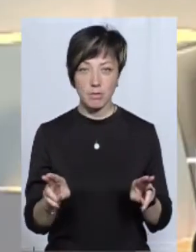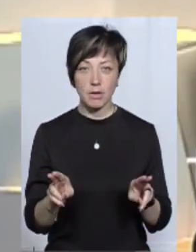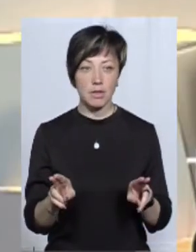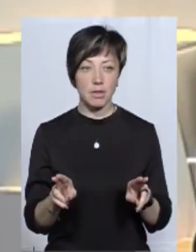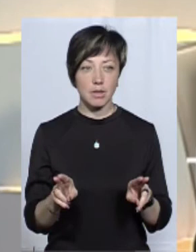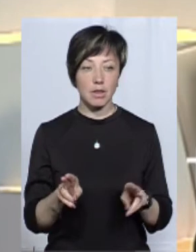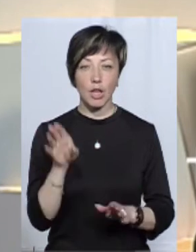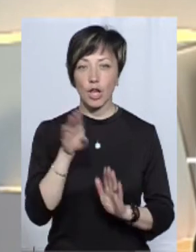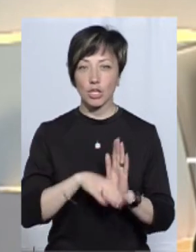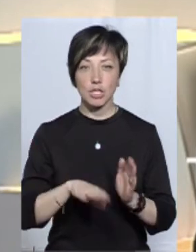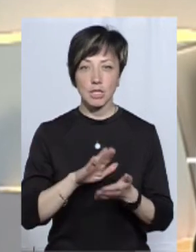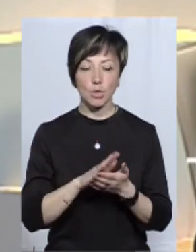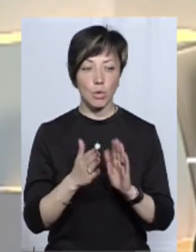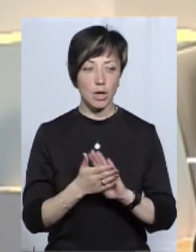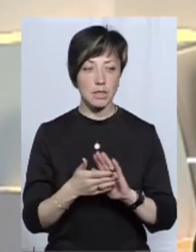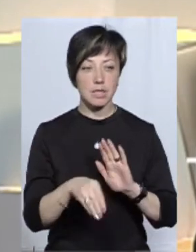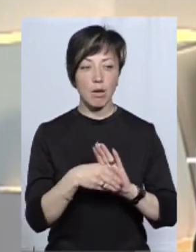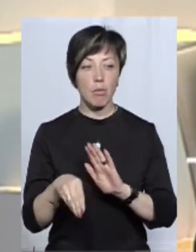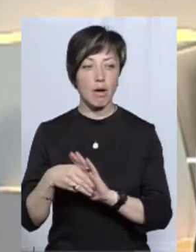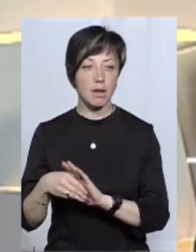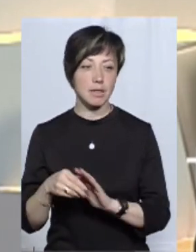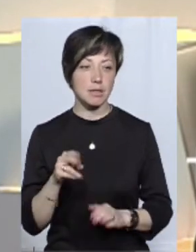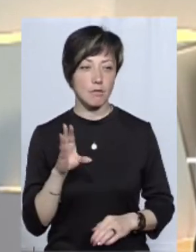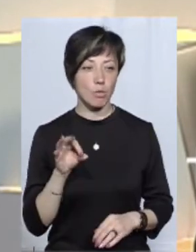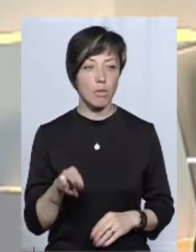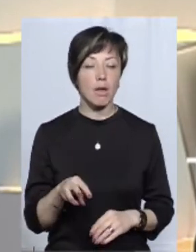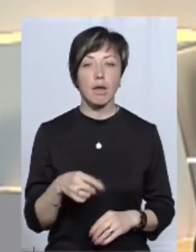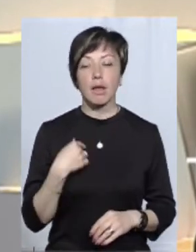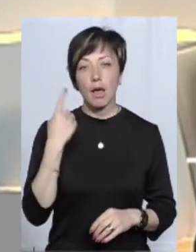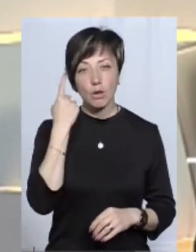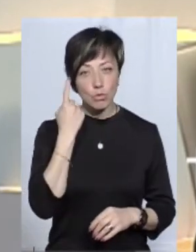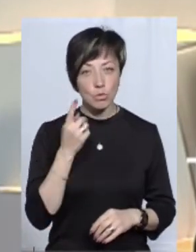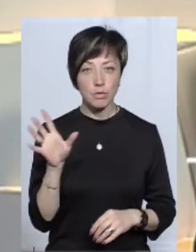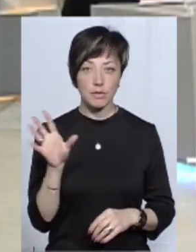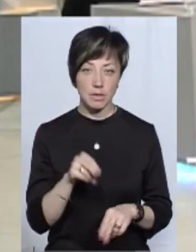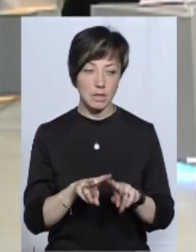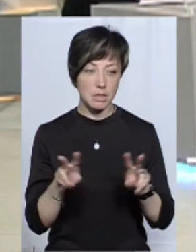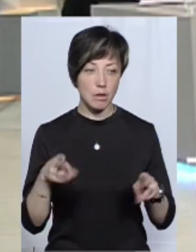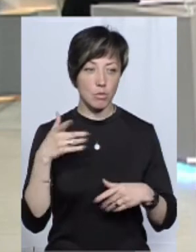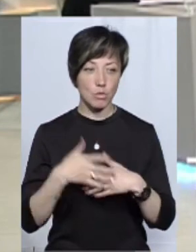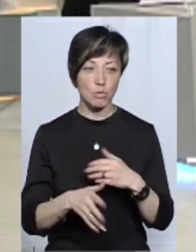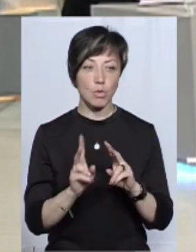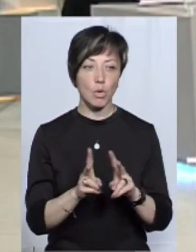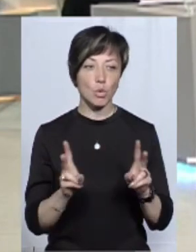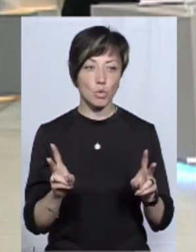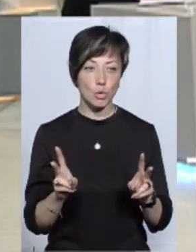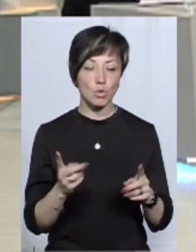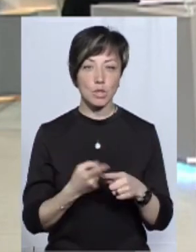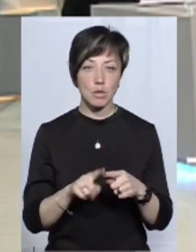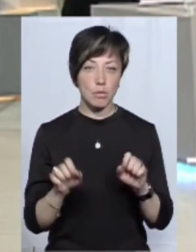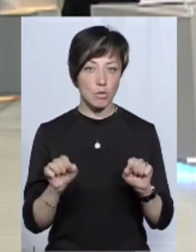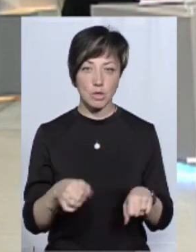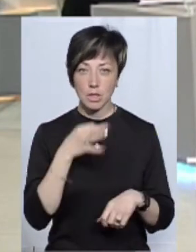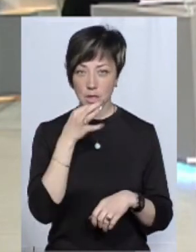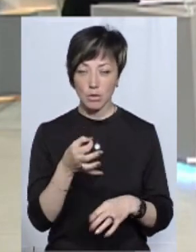тим, що чуть не найгірша ситуація з хабарництвом. Ну, я думаю, що всі ми так само розуміємо, що це